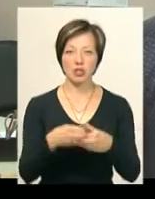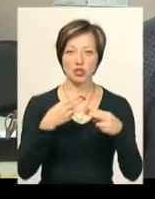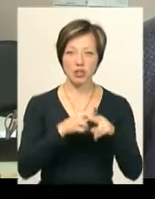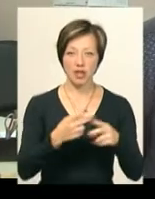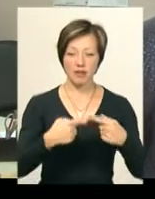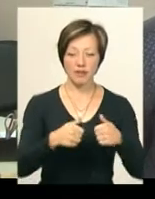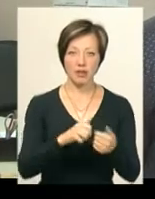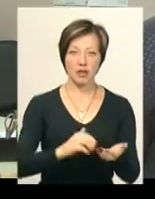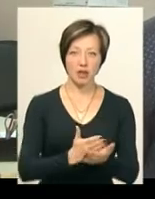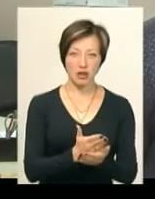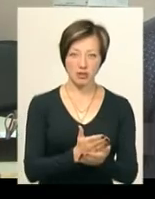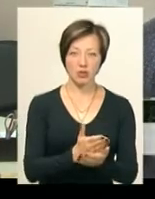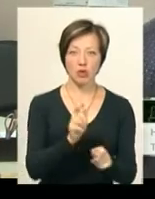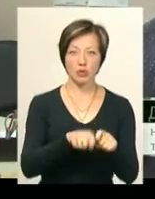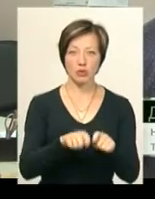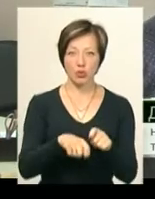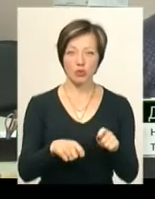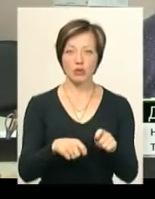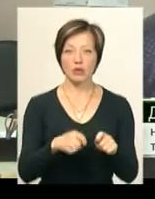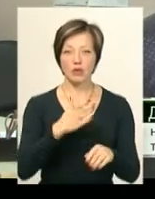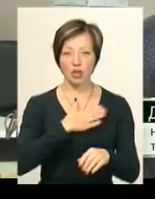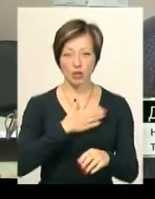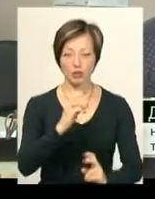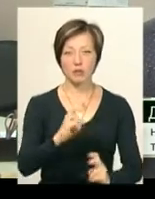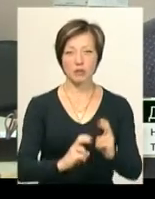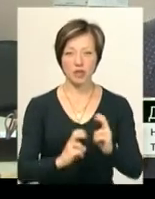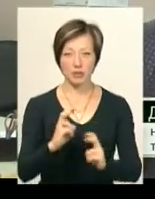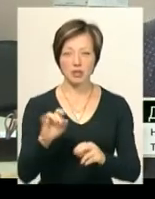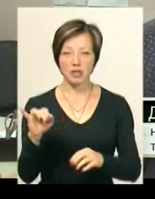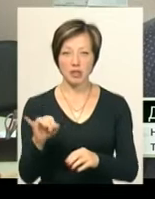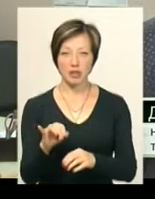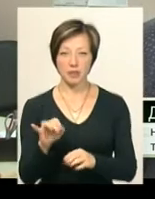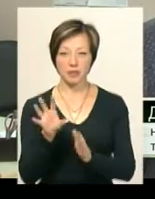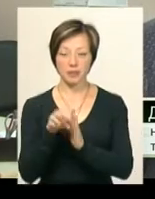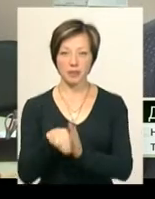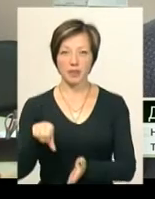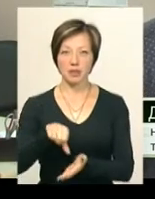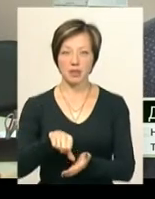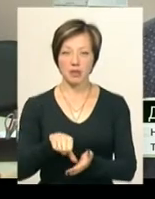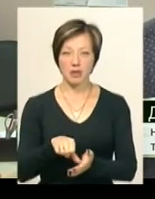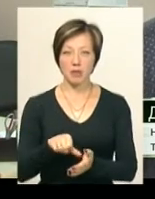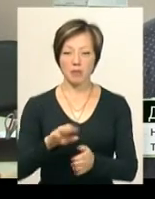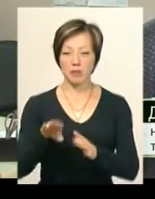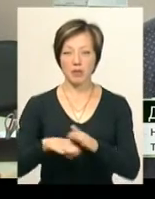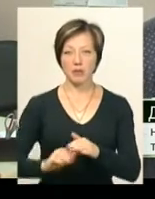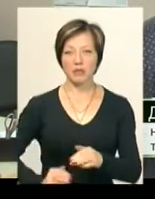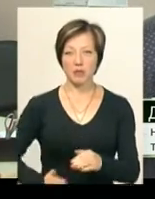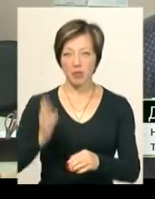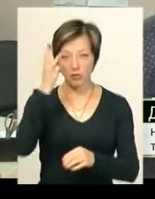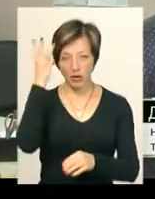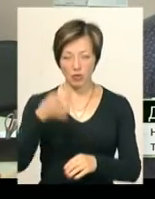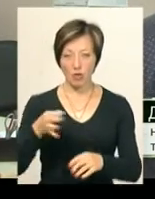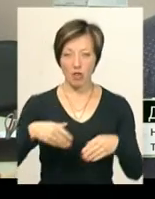відділу якості технічного контролю та нових технологій від нашого підприємства та представником підрядної організації «Хмельницький